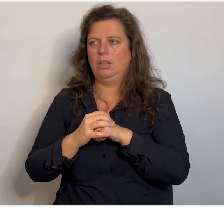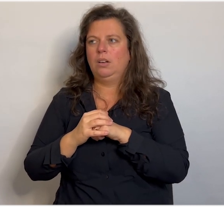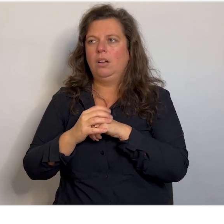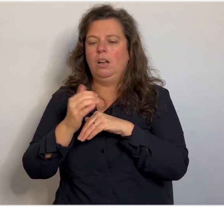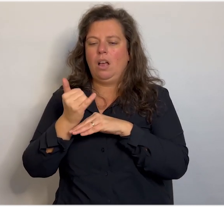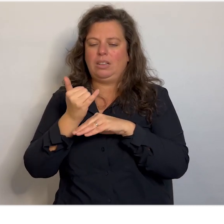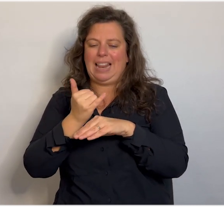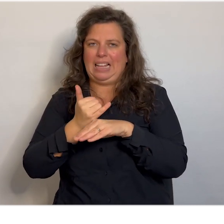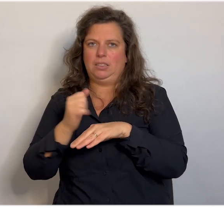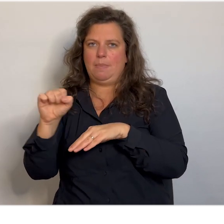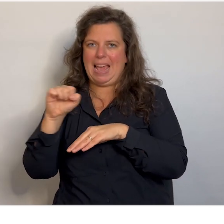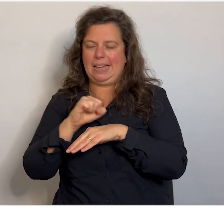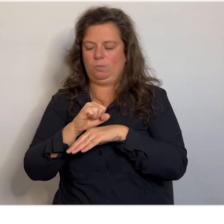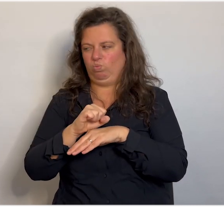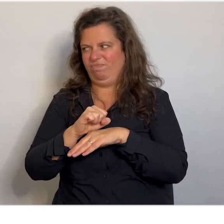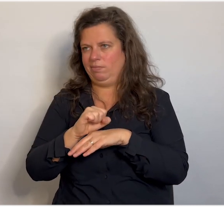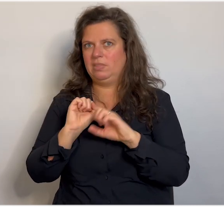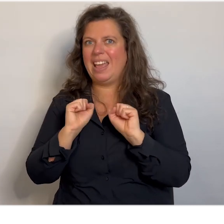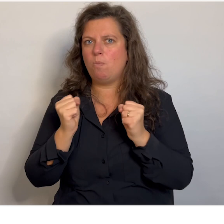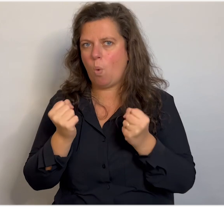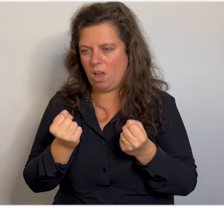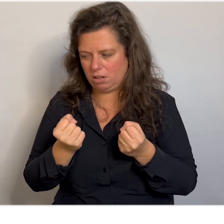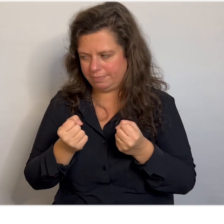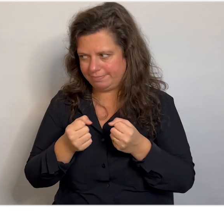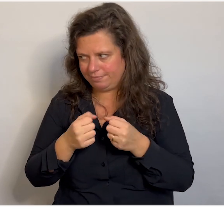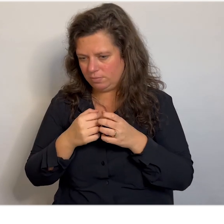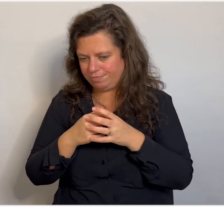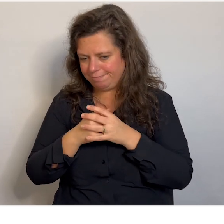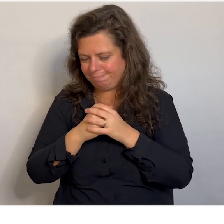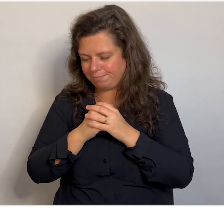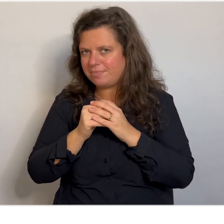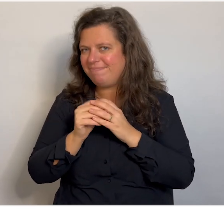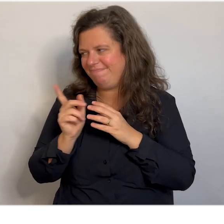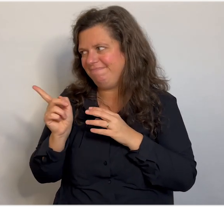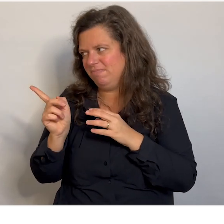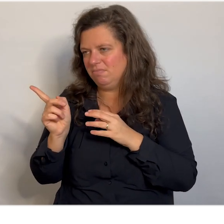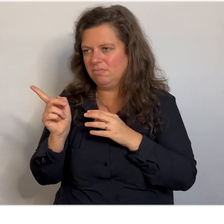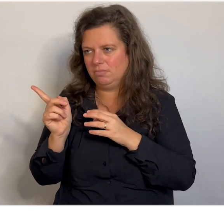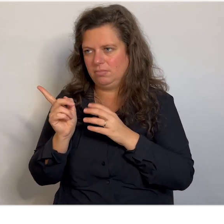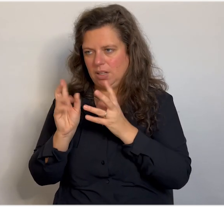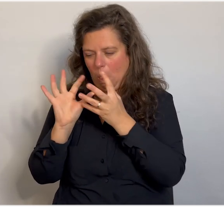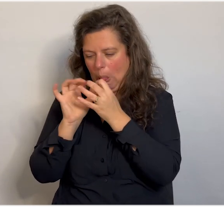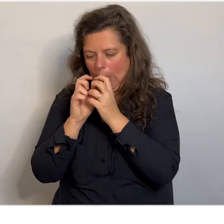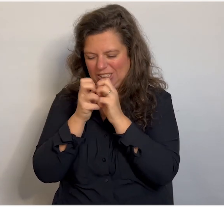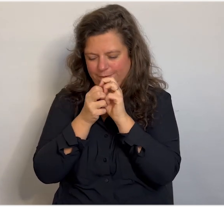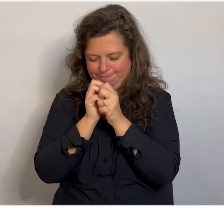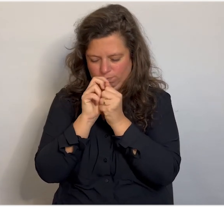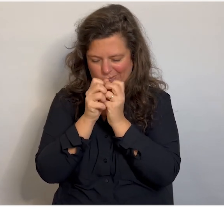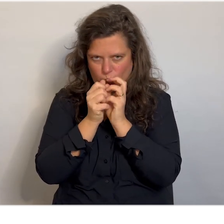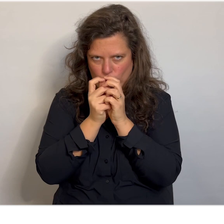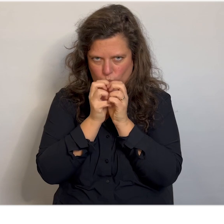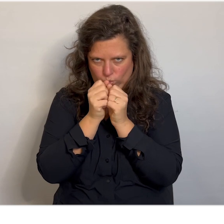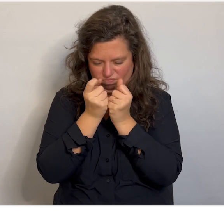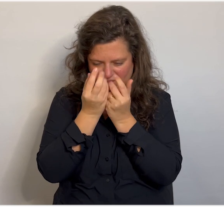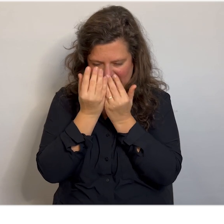laatste. Wat ik heel moeilijk vind. Ja, daarom is het ook een beetje verfrommeld. Dat is een